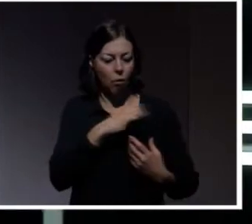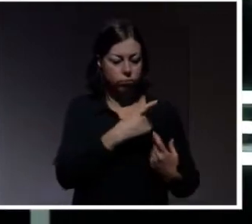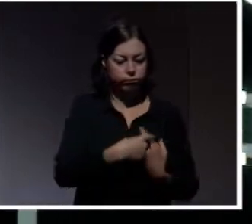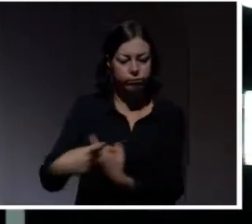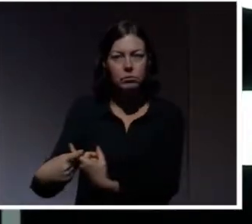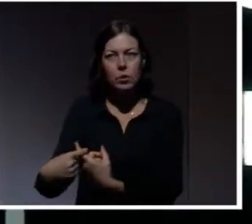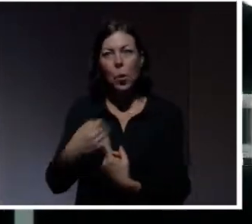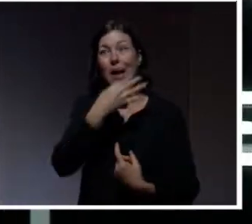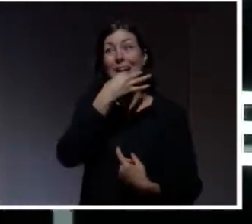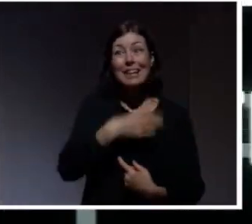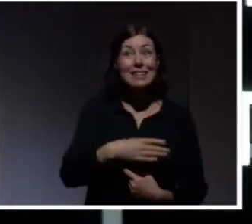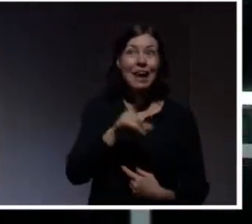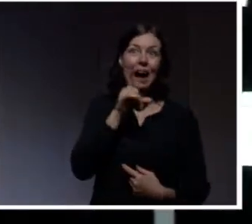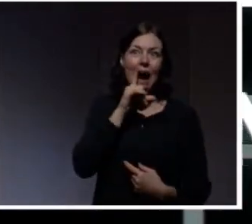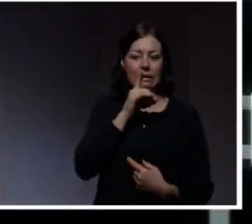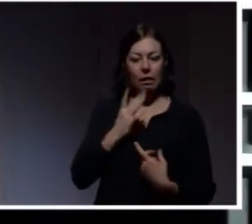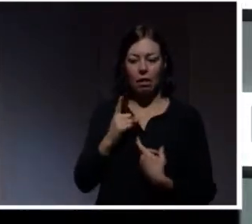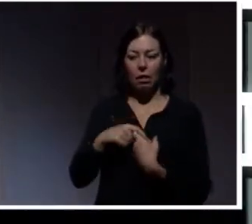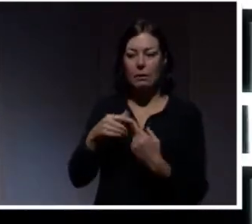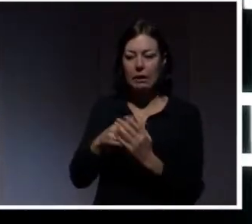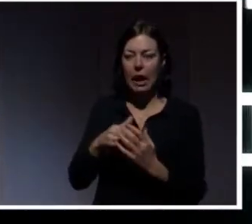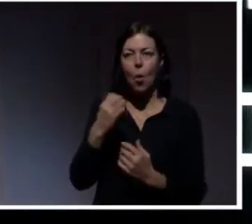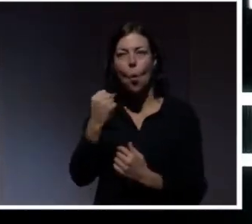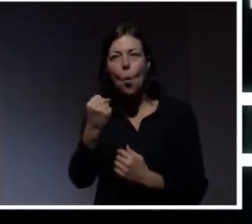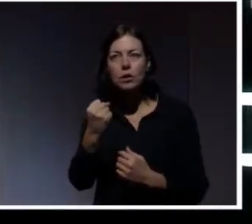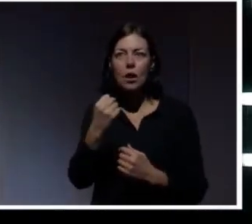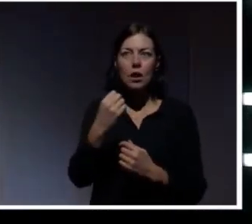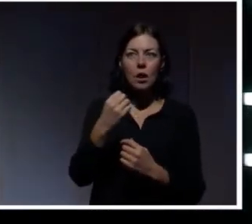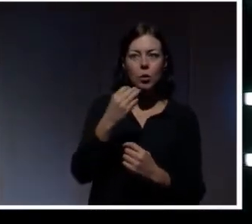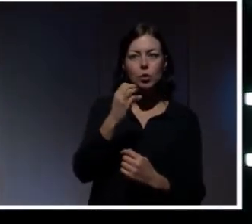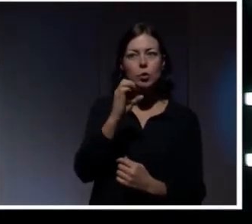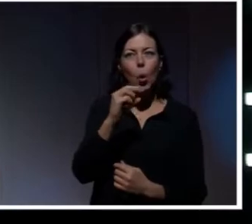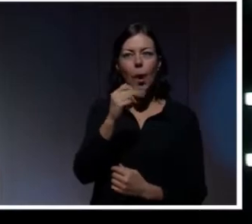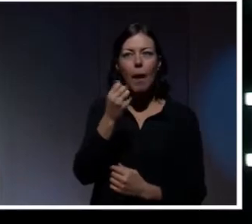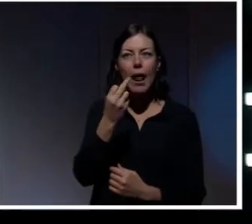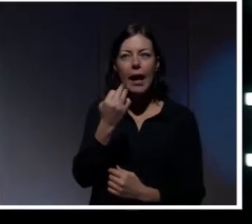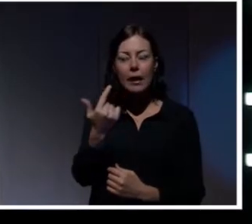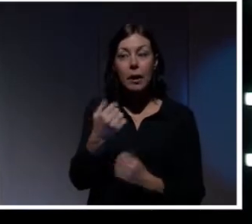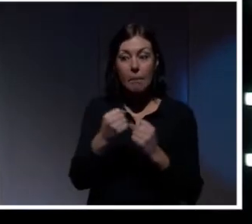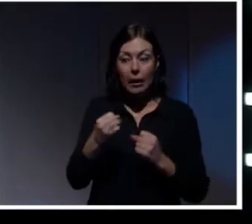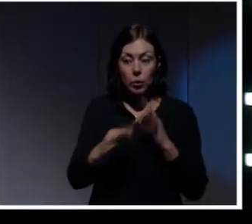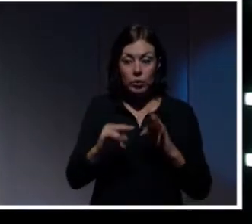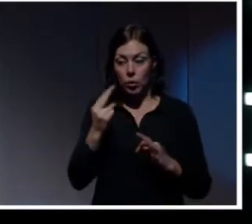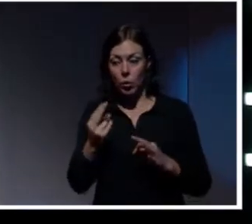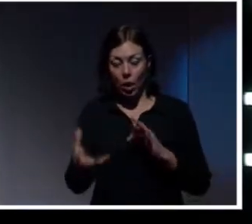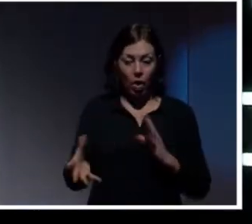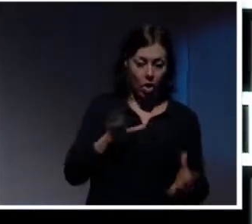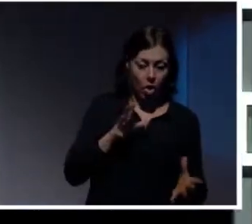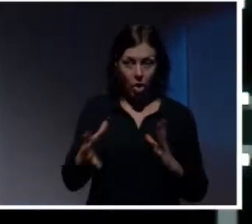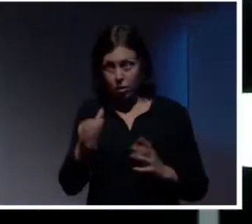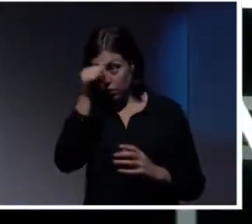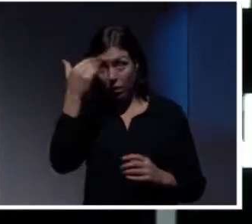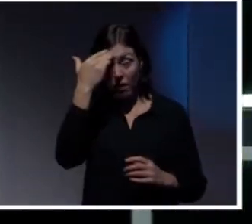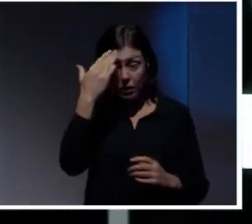nivån av hot och sårbarheter. är bara att just nu så är det så himla svårt att veta. Vad är